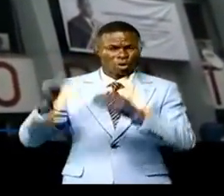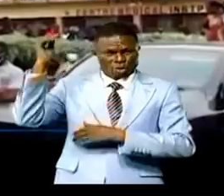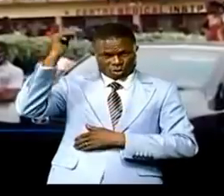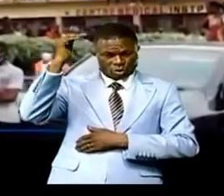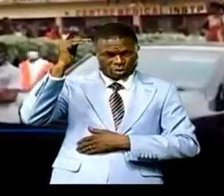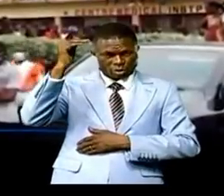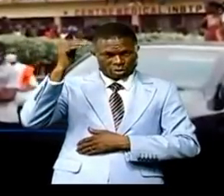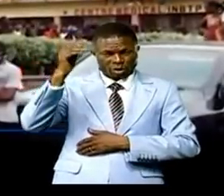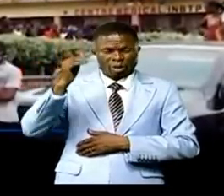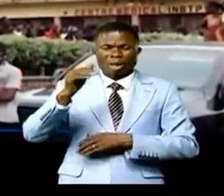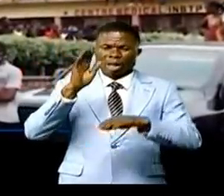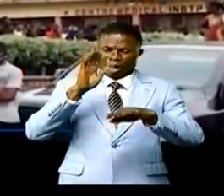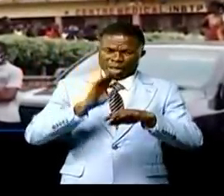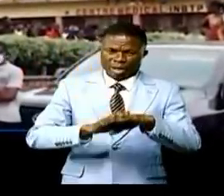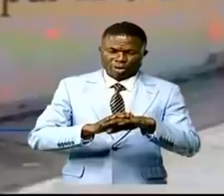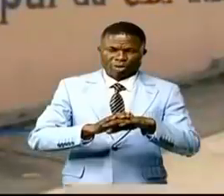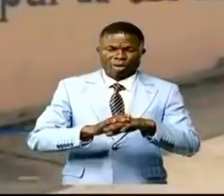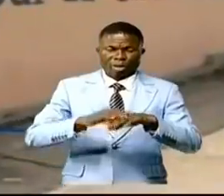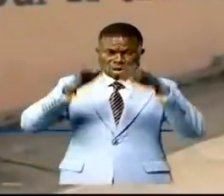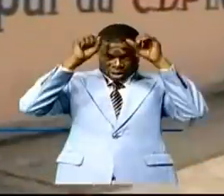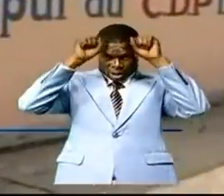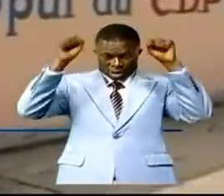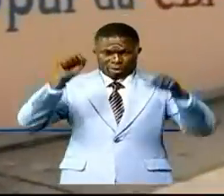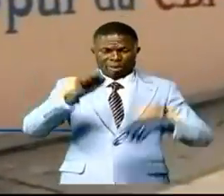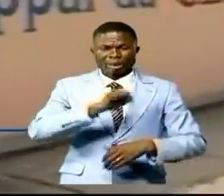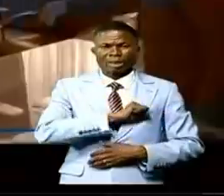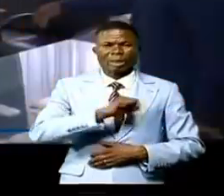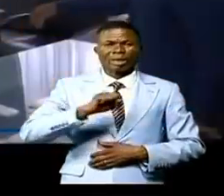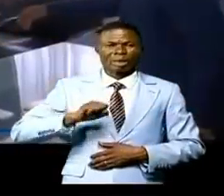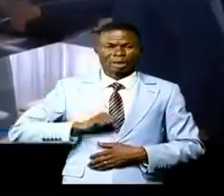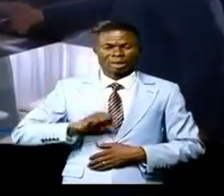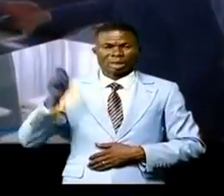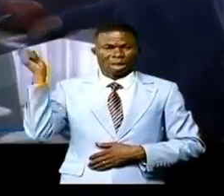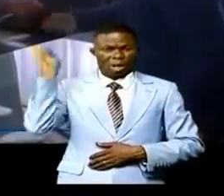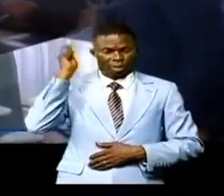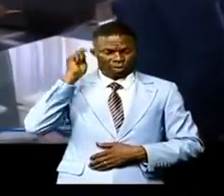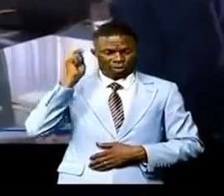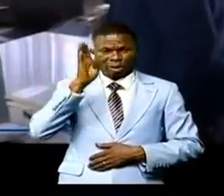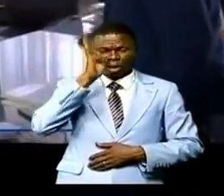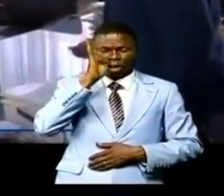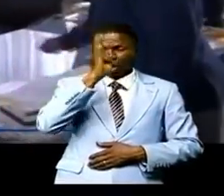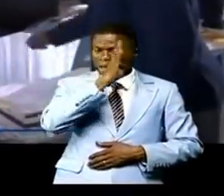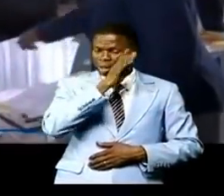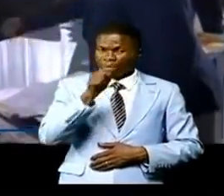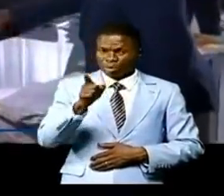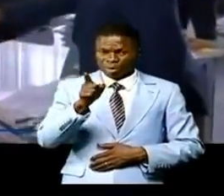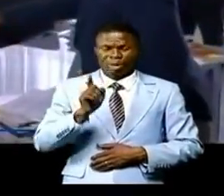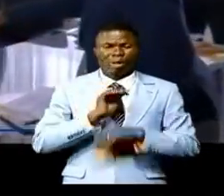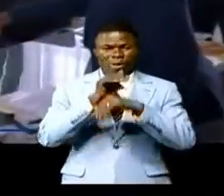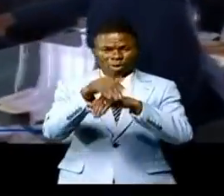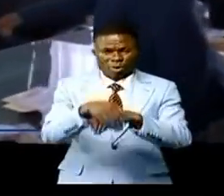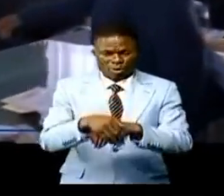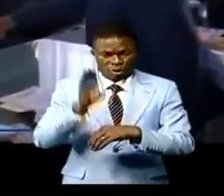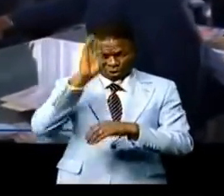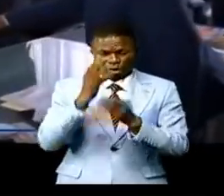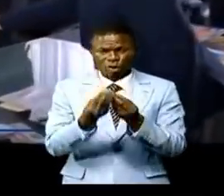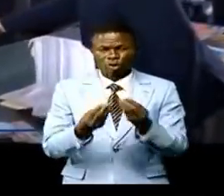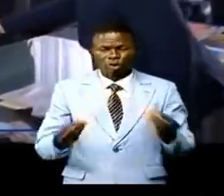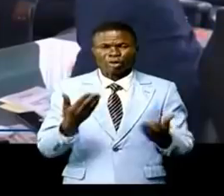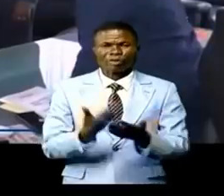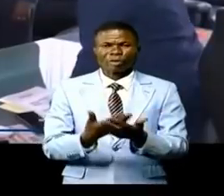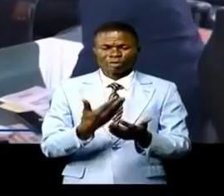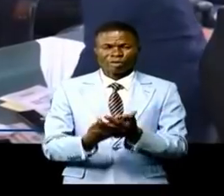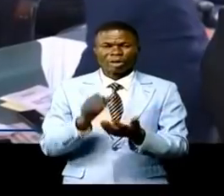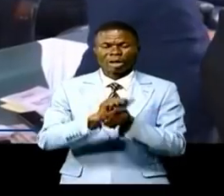personnellement préoccupé. Le président du Sénat, le professeur Modeste Baratilu Kobo, s'est impliqué pour une issue heureuse